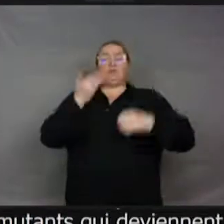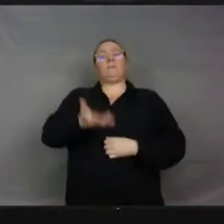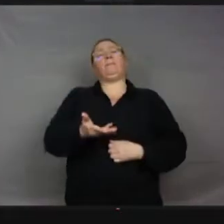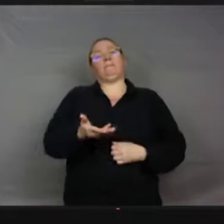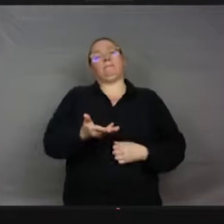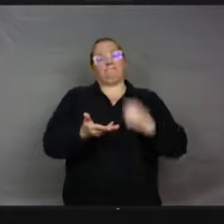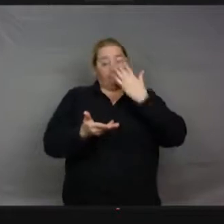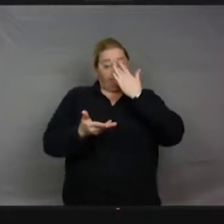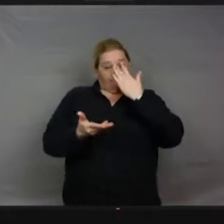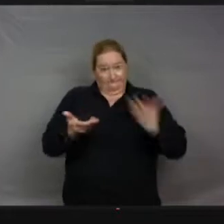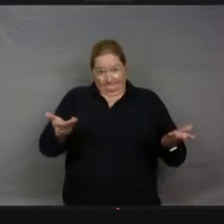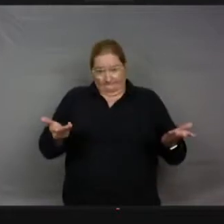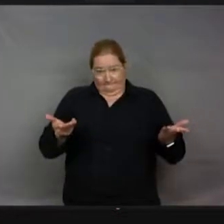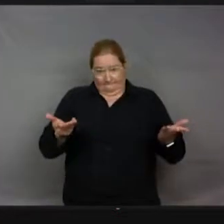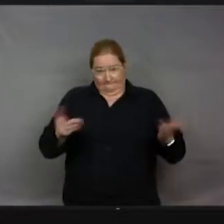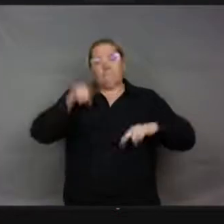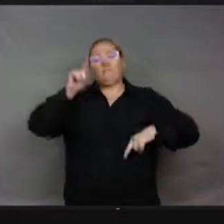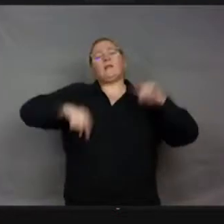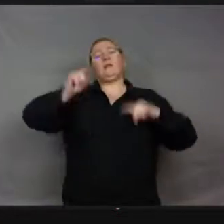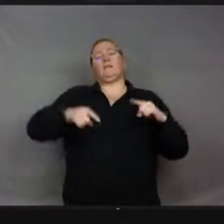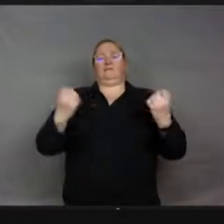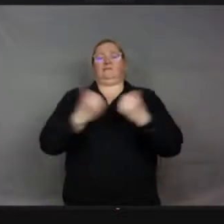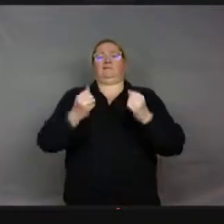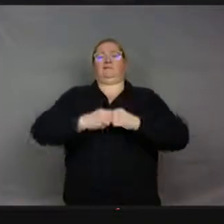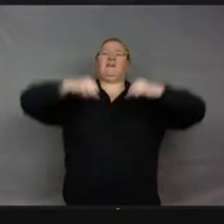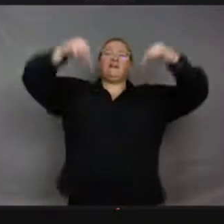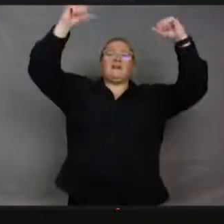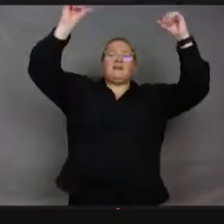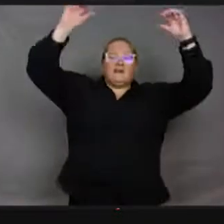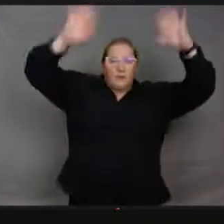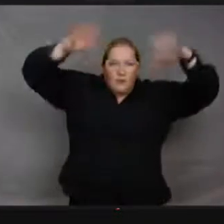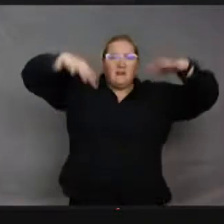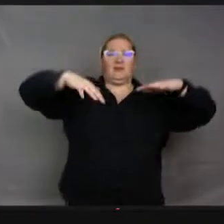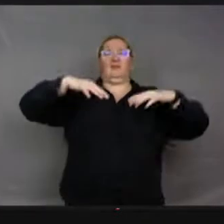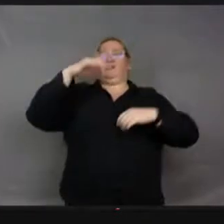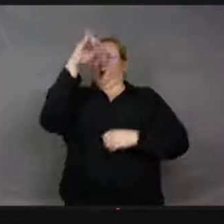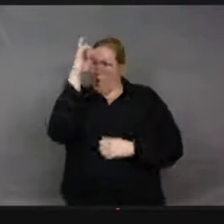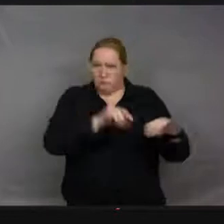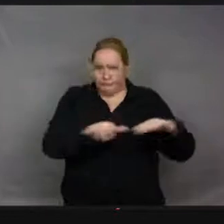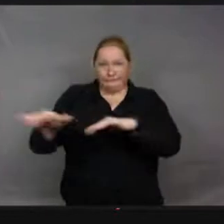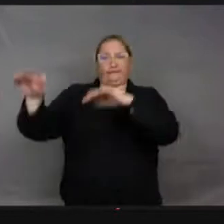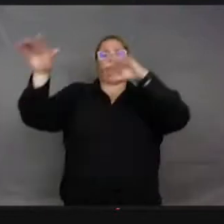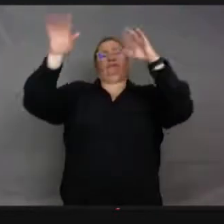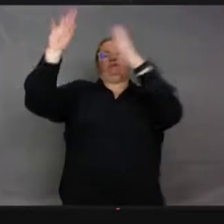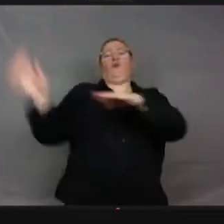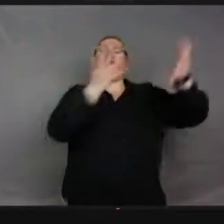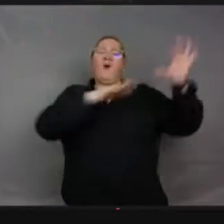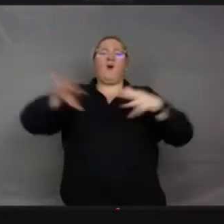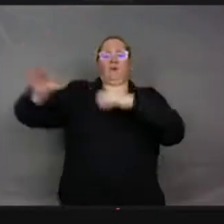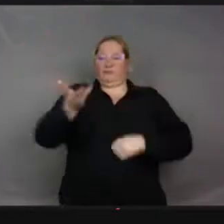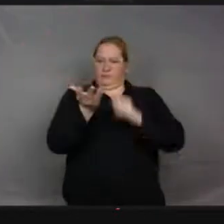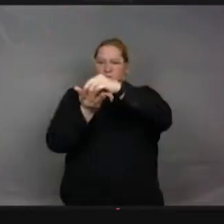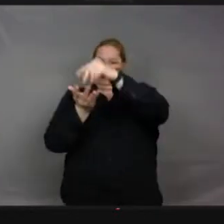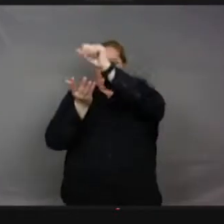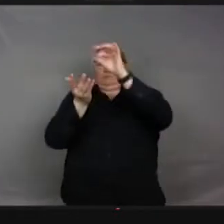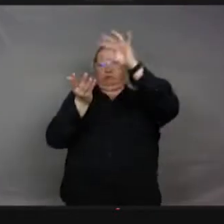alors parfois, certaines plantes utilisent la pluie, l'eau, d'autres le vent, qui transportent les grains de pollen. C